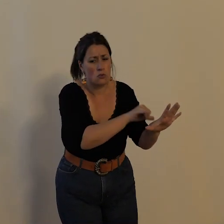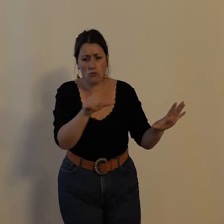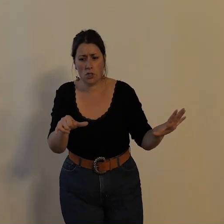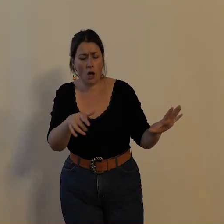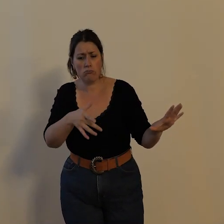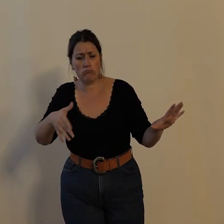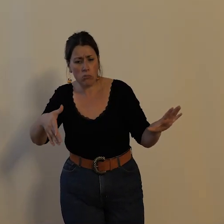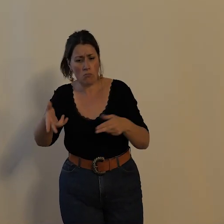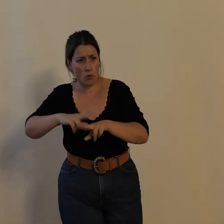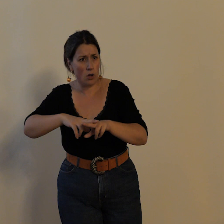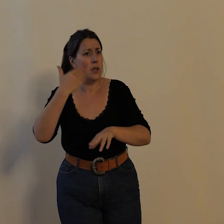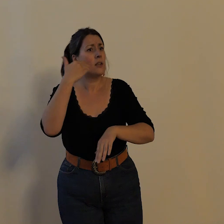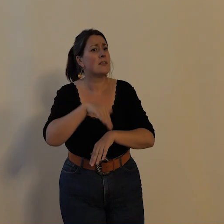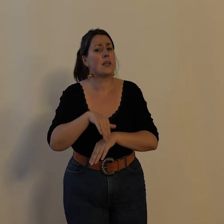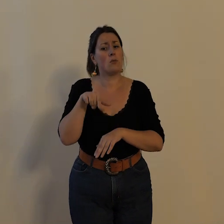rue Victor Hugo